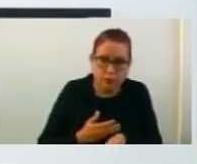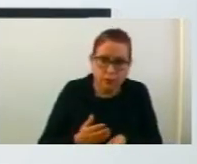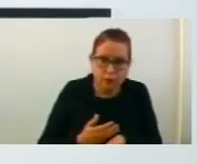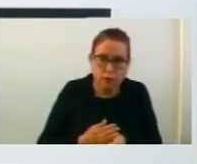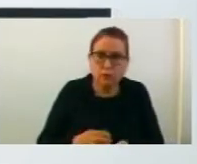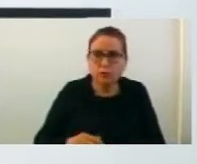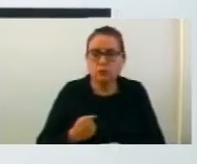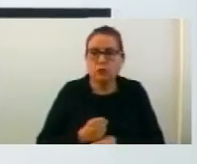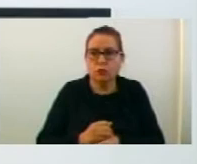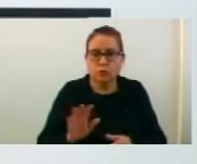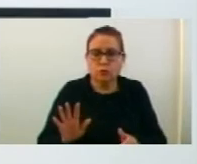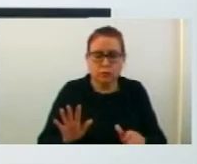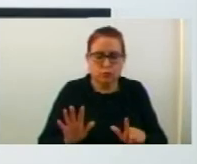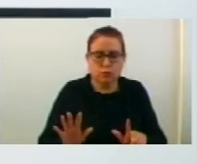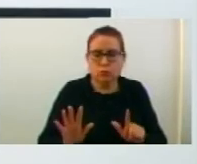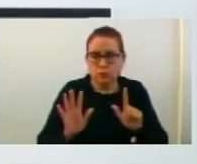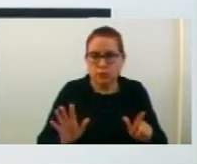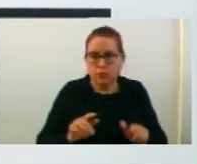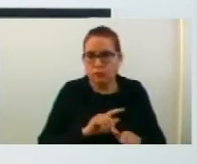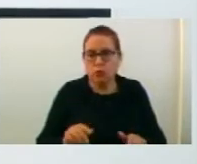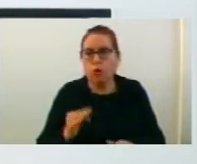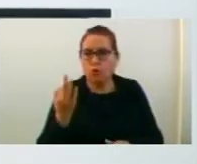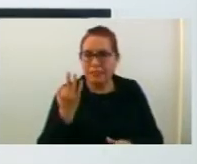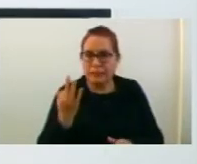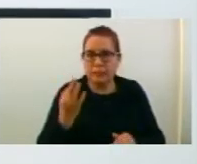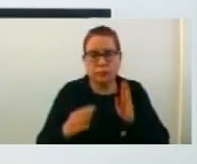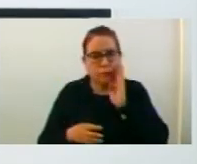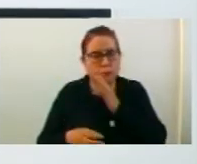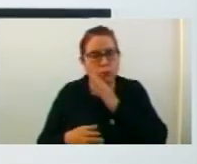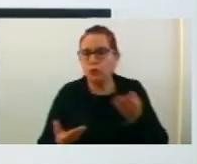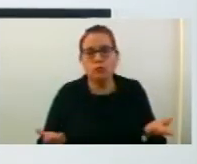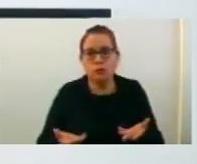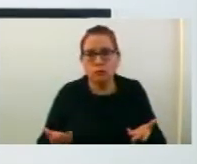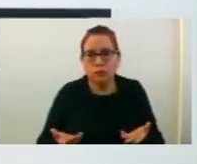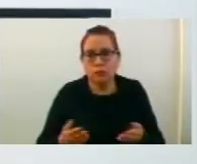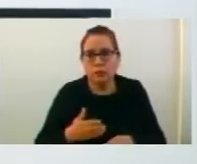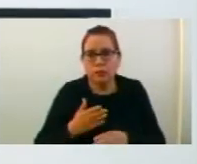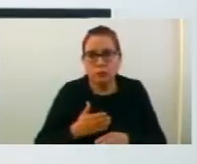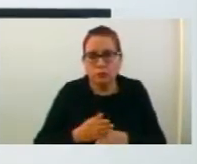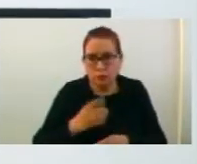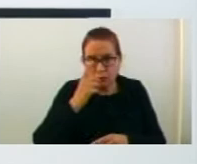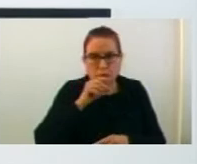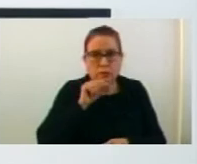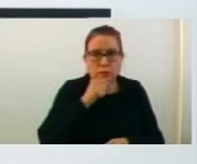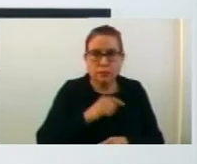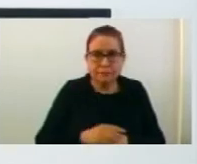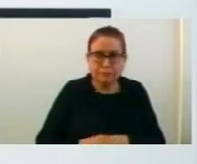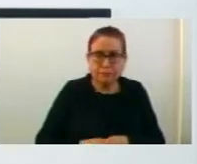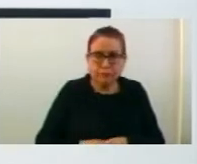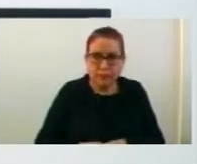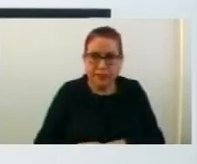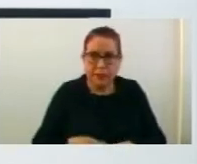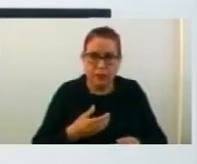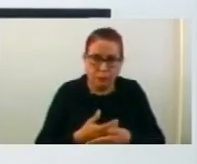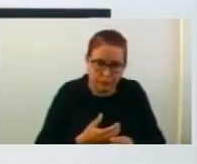со работно време от 7 до 15 часот. Зошто, велам? Со помош на Обштина Струмица, врсо